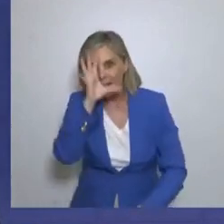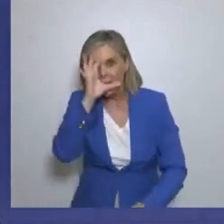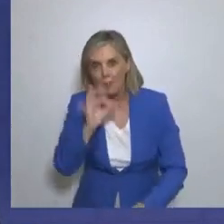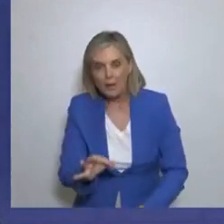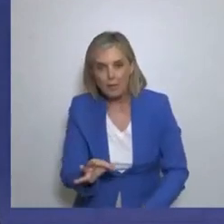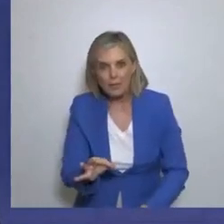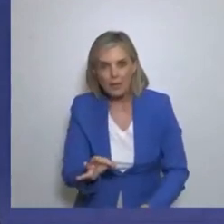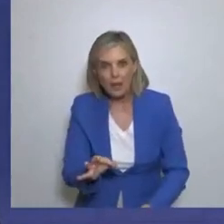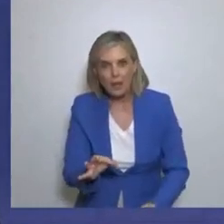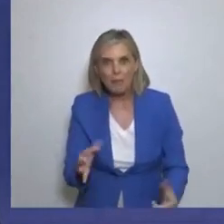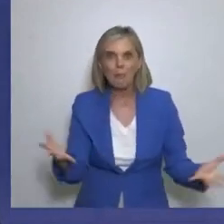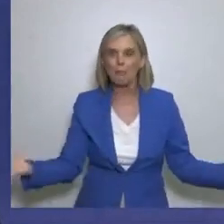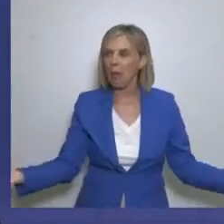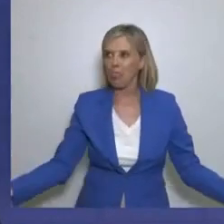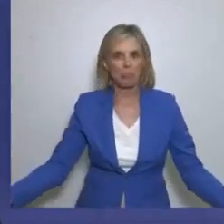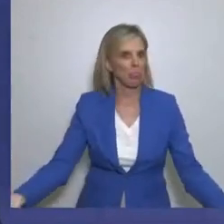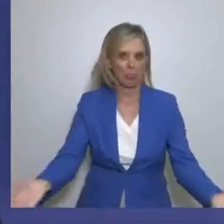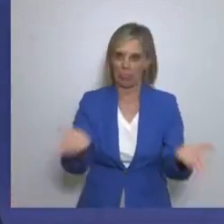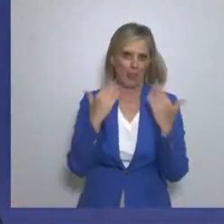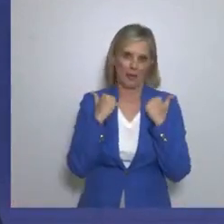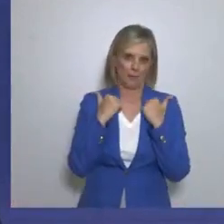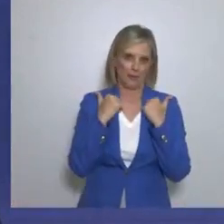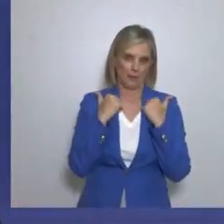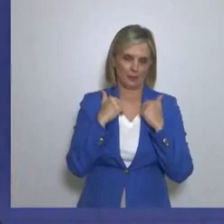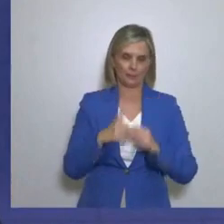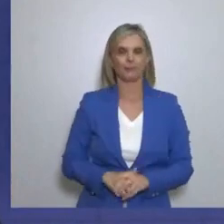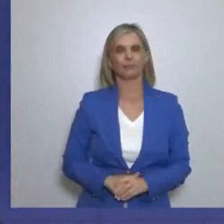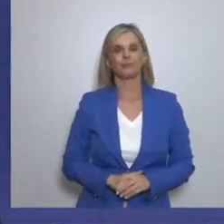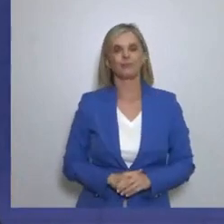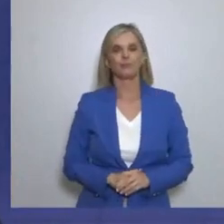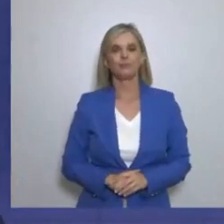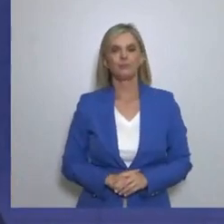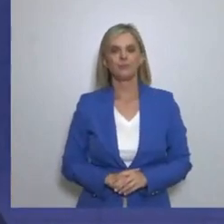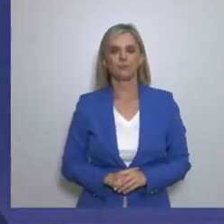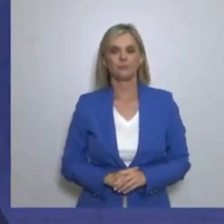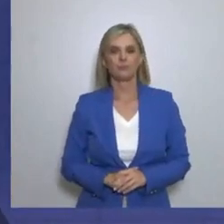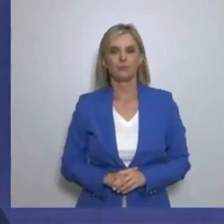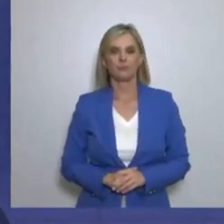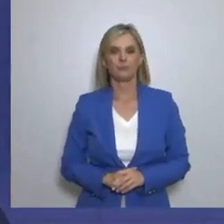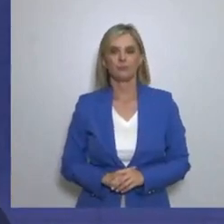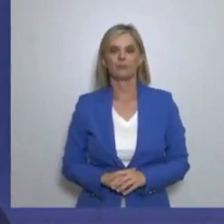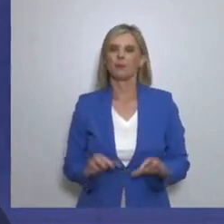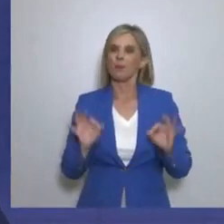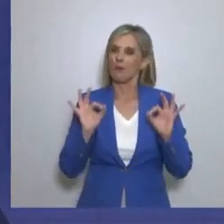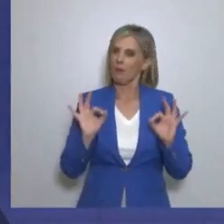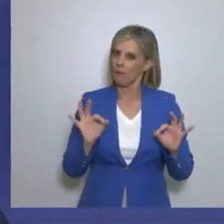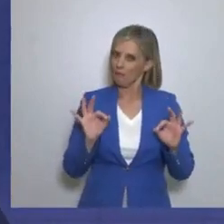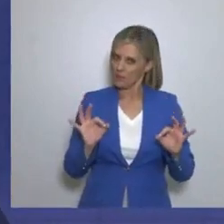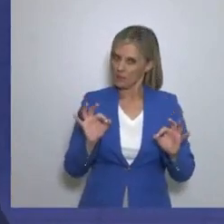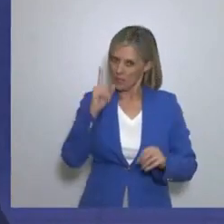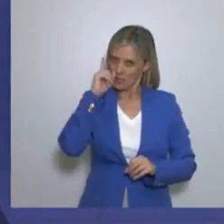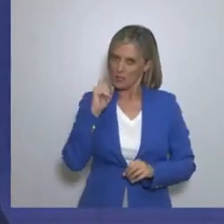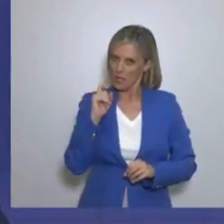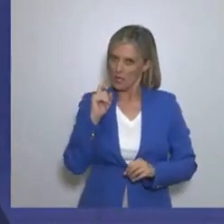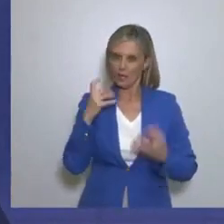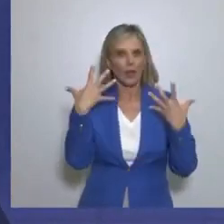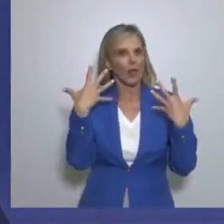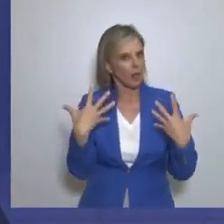δεν υπάρχουν Βεβαίως αυτό μπορεί να συμβεί με ένα πραγματικό πλούτο Τον οποίο